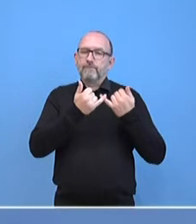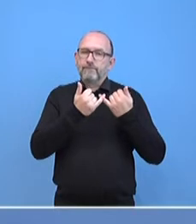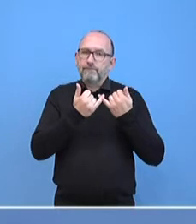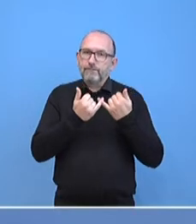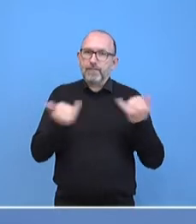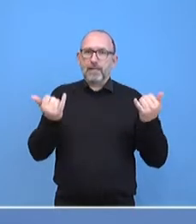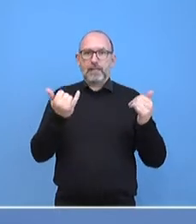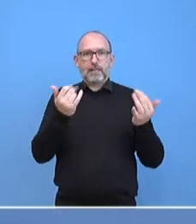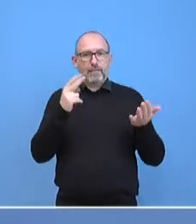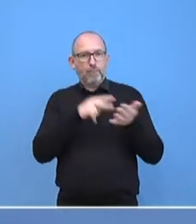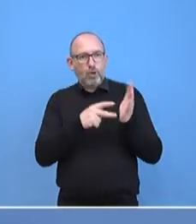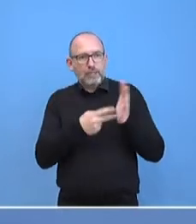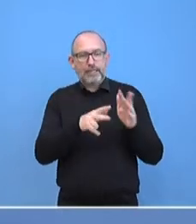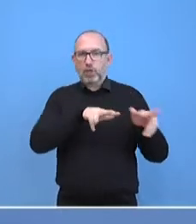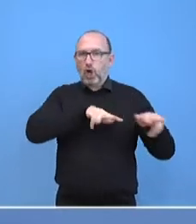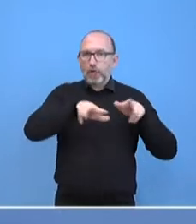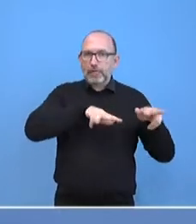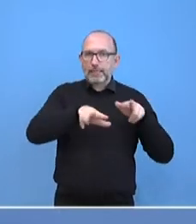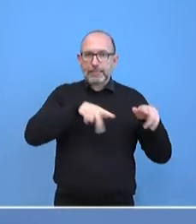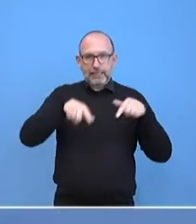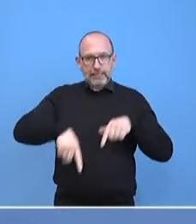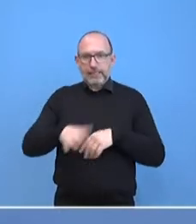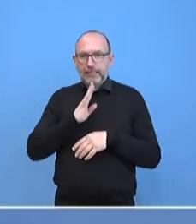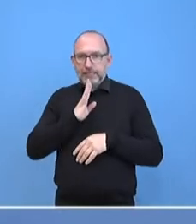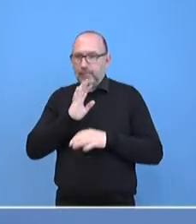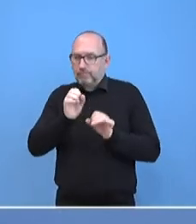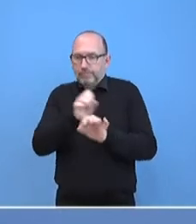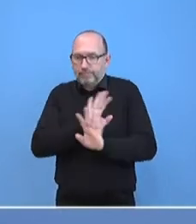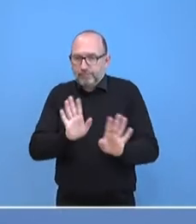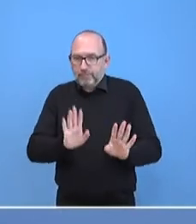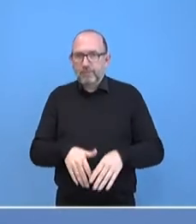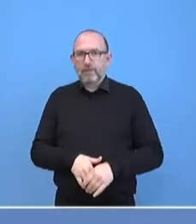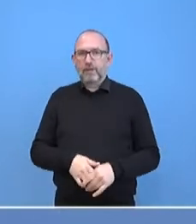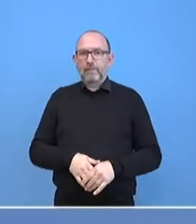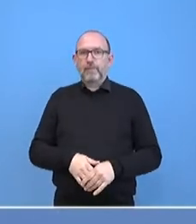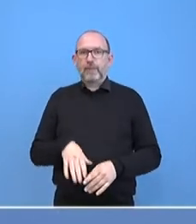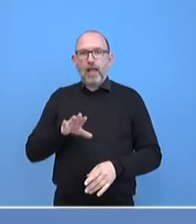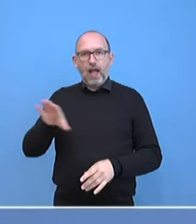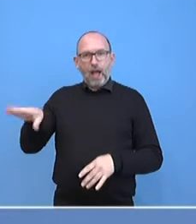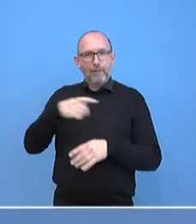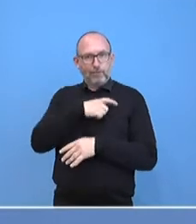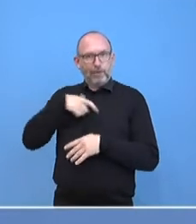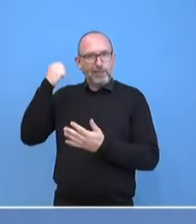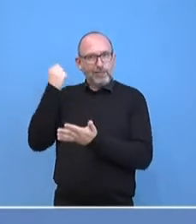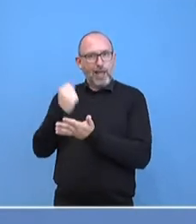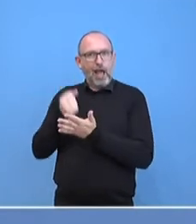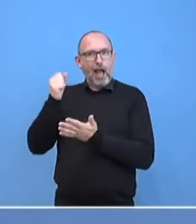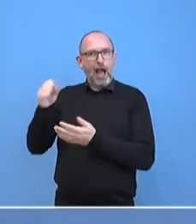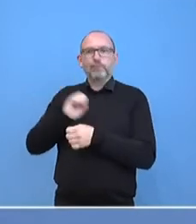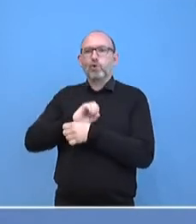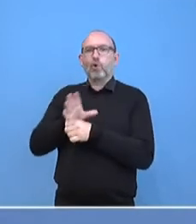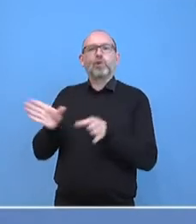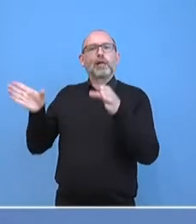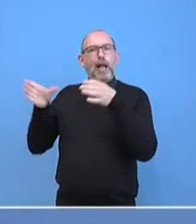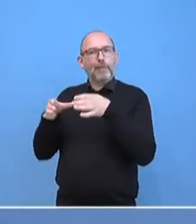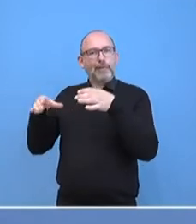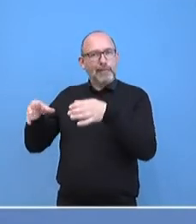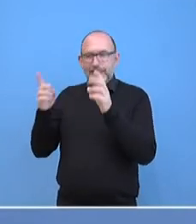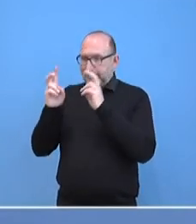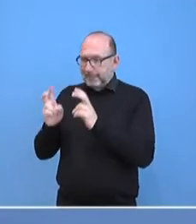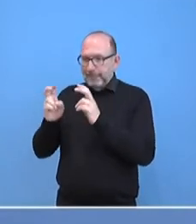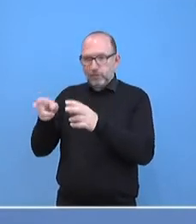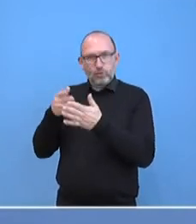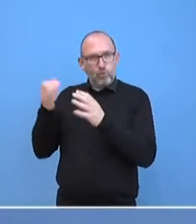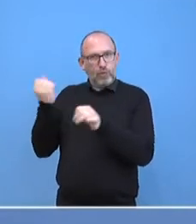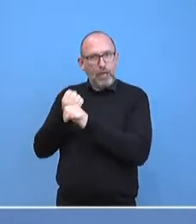Politik im Moment organisiert wird, hier nicht sprechen. Ich kann sagen, dass so wie im Kanzleramt bei den Sitzungen des Corona-Kabinetts, bei den üblichen Kabinettssitzungen